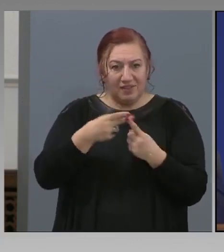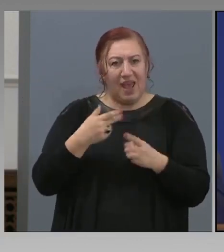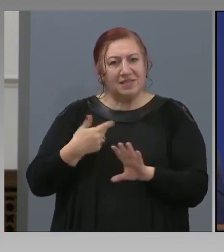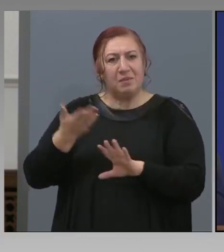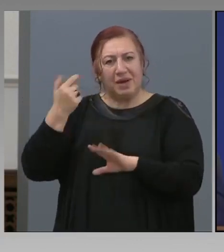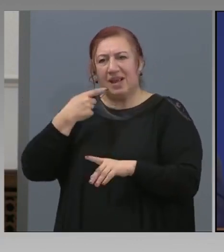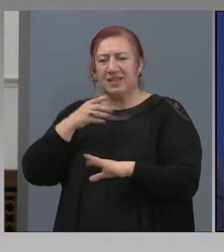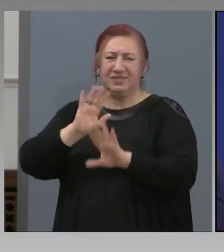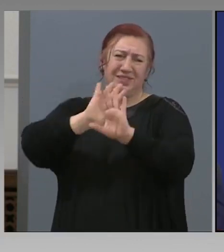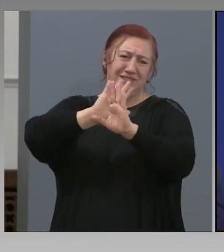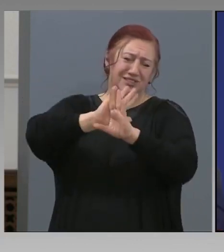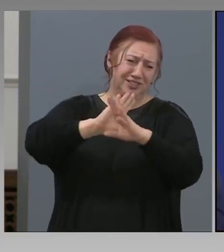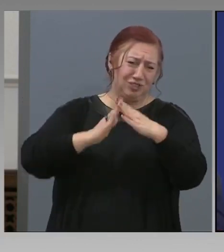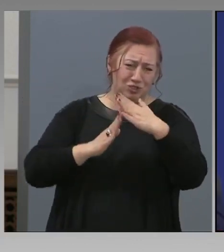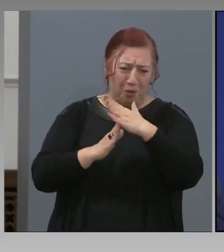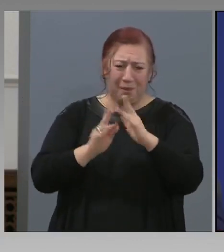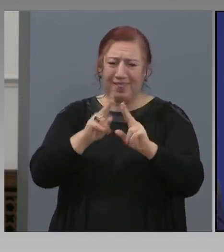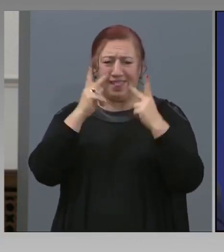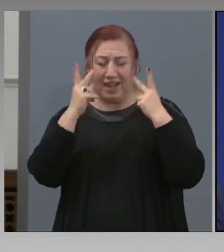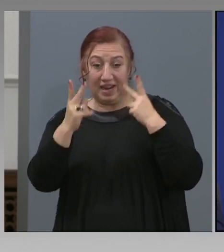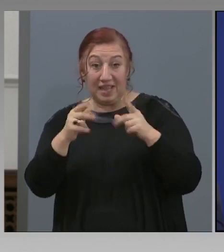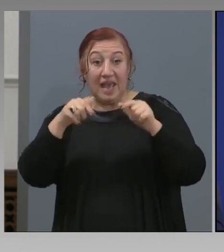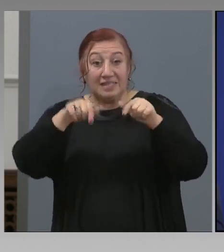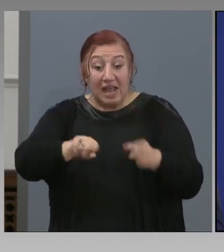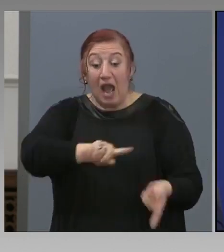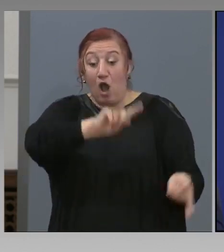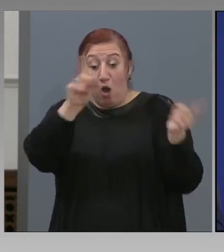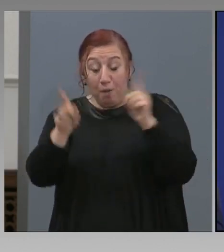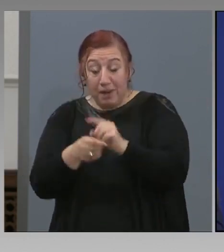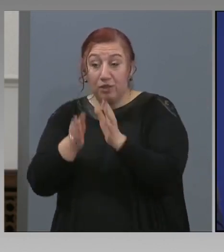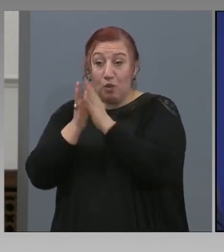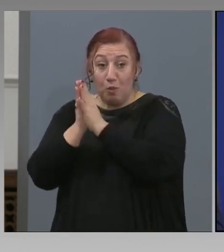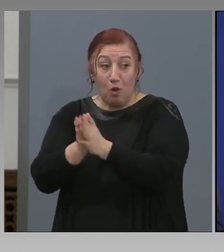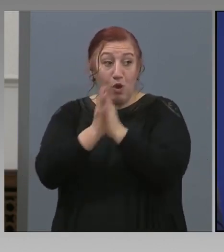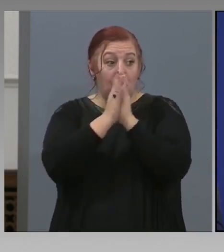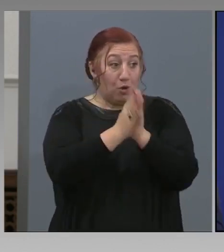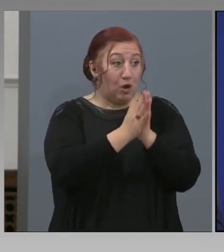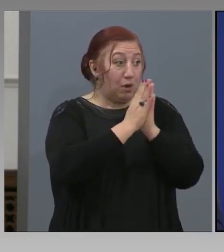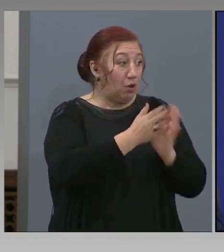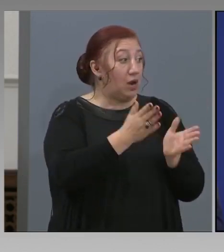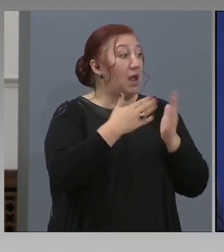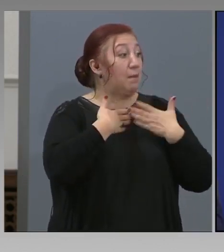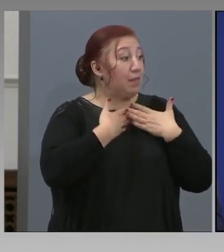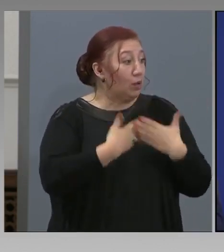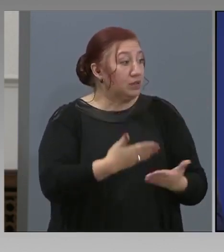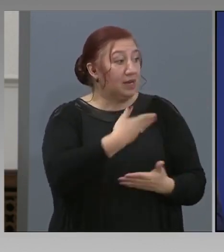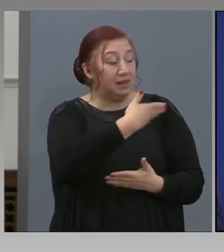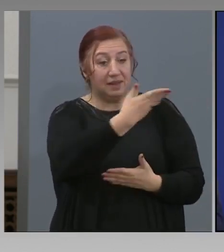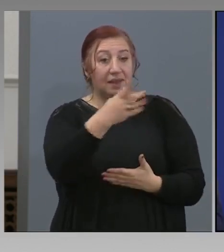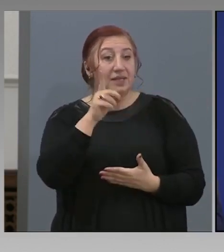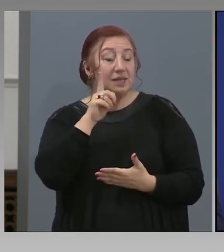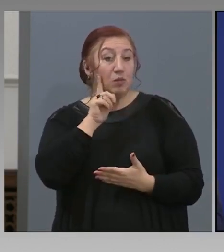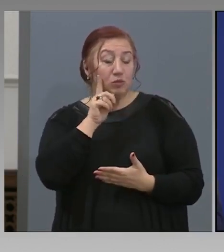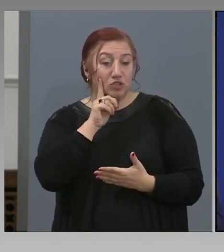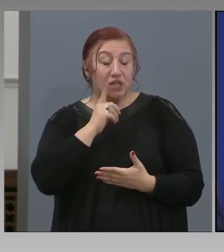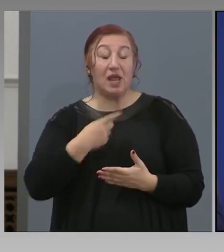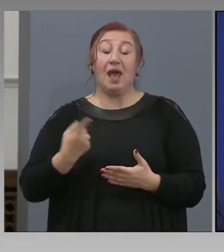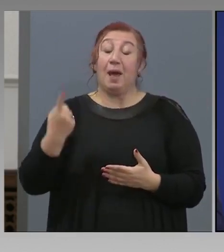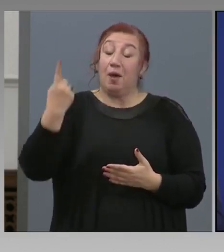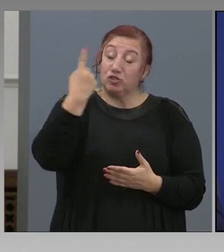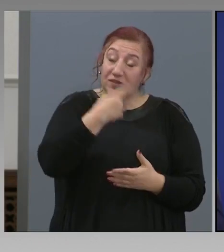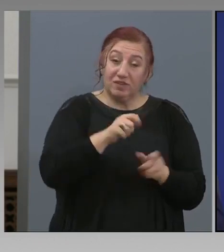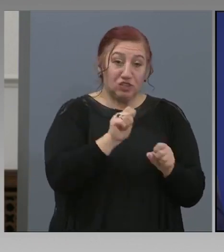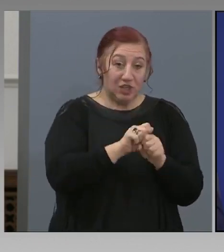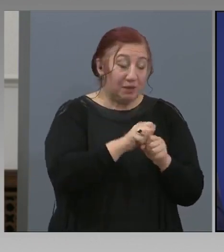дайте гледа. Но сега гледайте, защото за сетен път, освен че на тези момчета им благодарих много пъти, още веднъж да го направя,